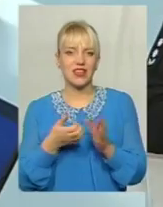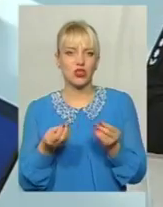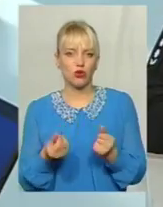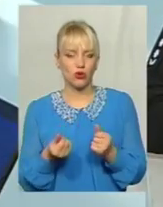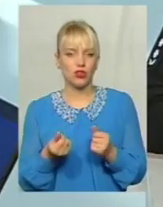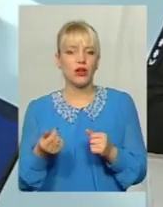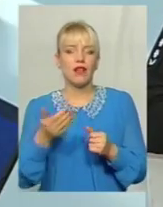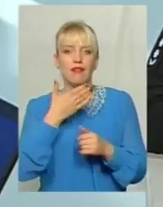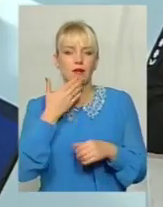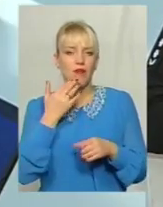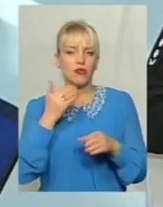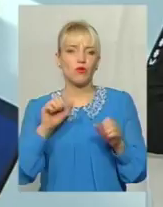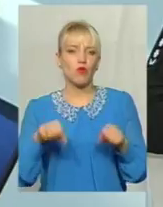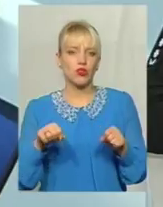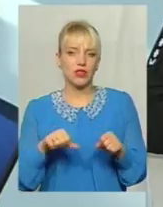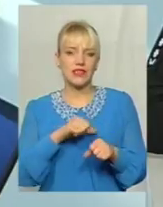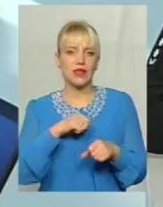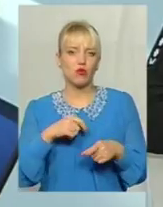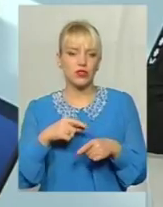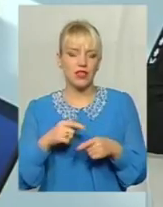можливості самостійно існувати